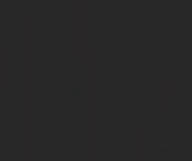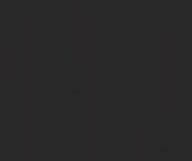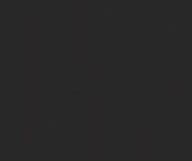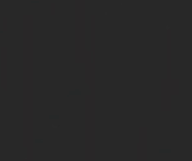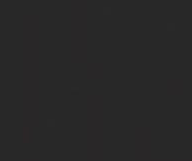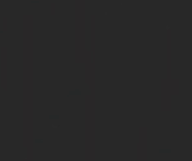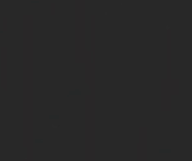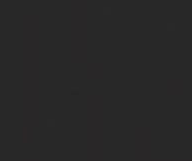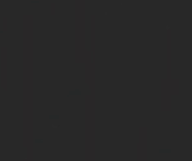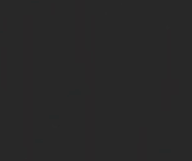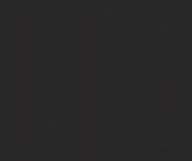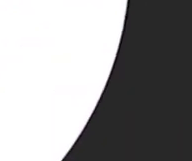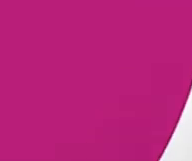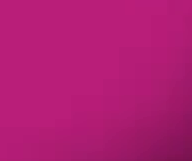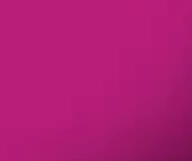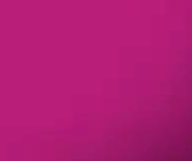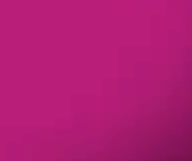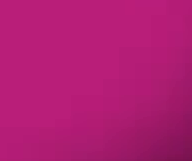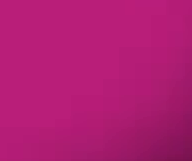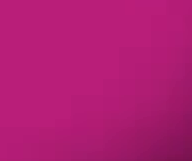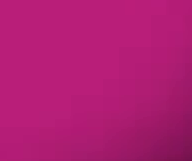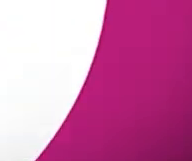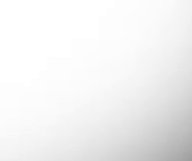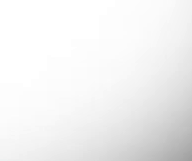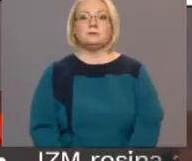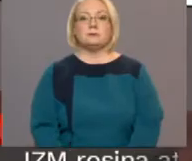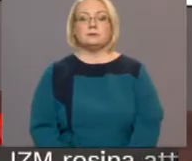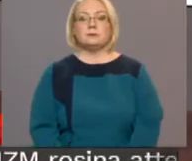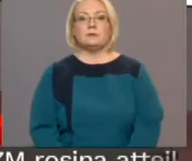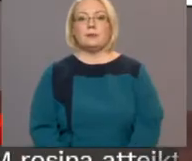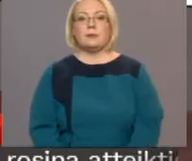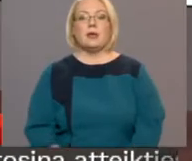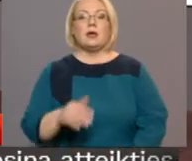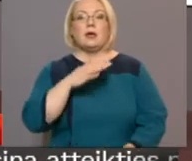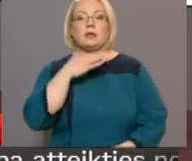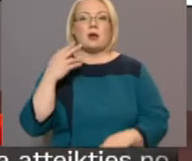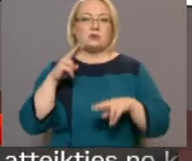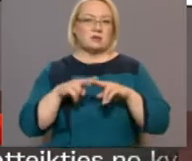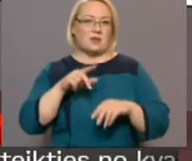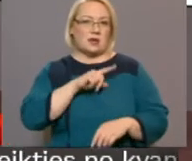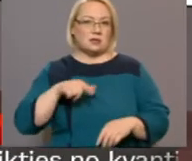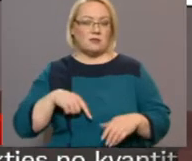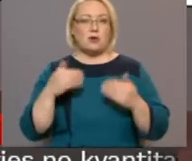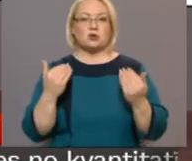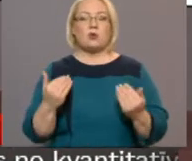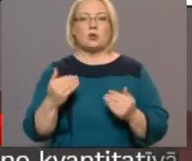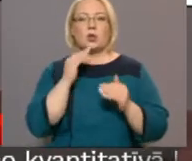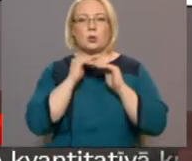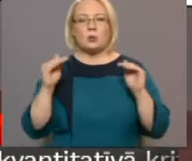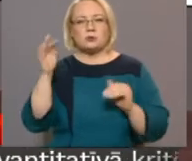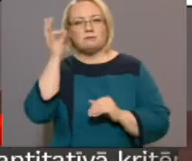Re! Viss ēters ir te! Daudz viet Latvijā šodien klusi piemina